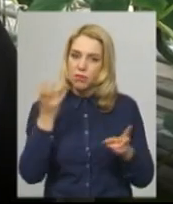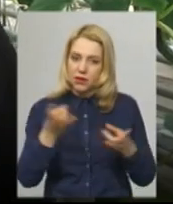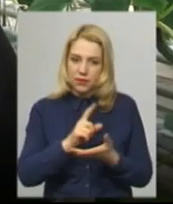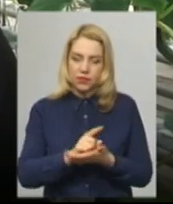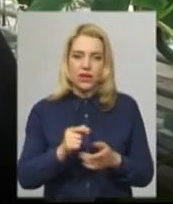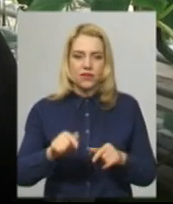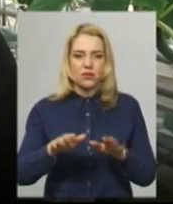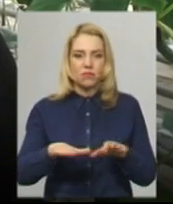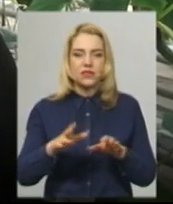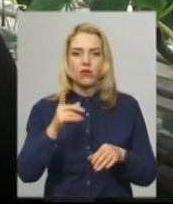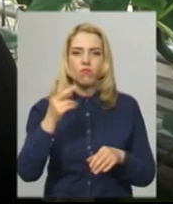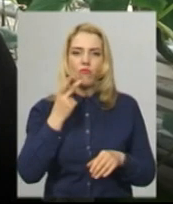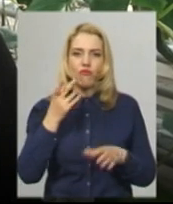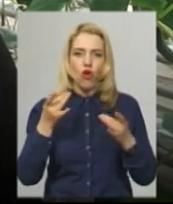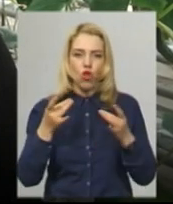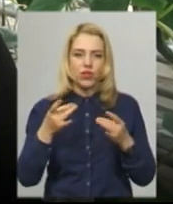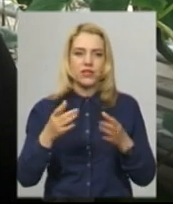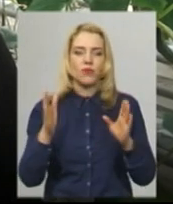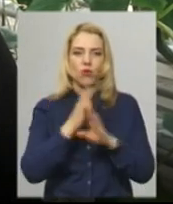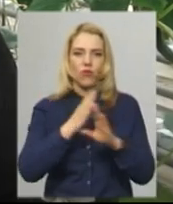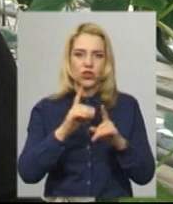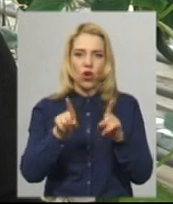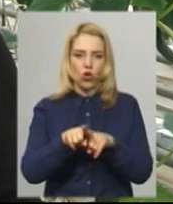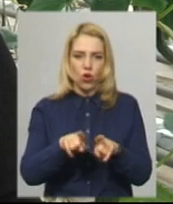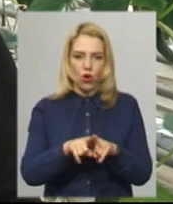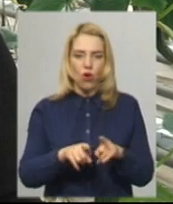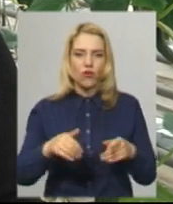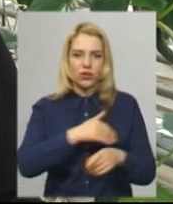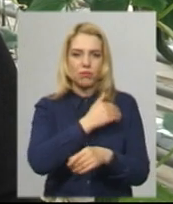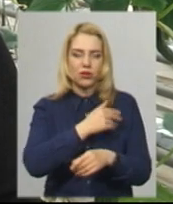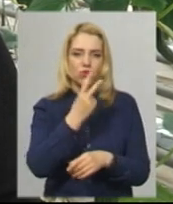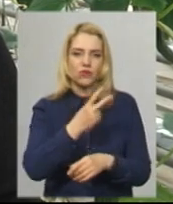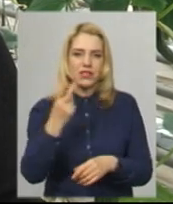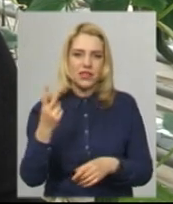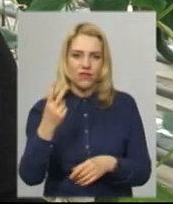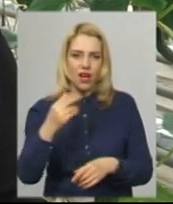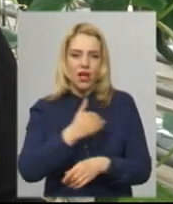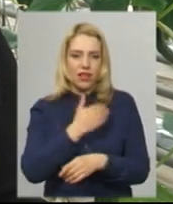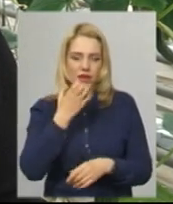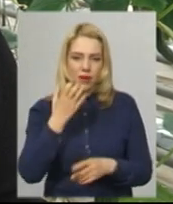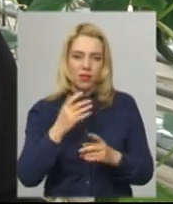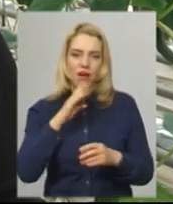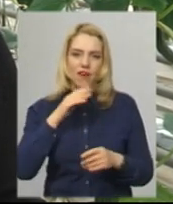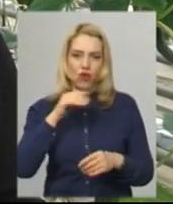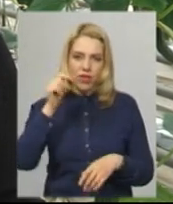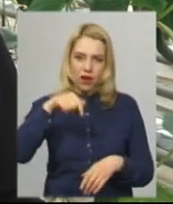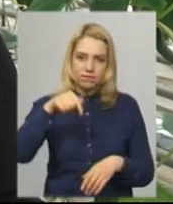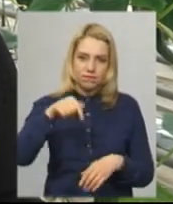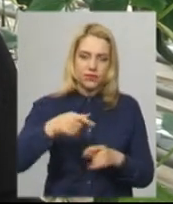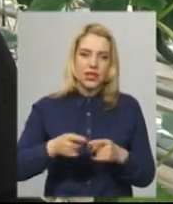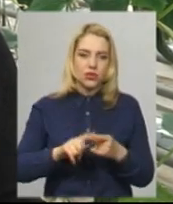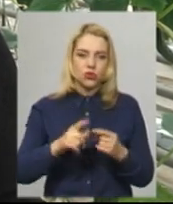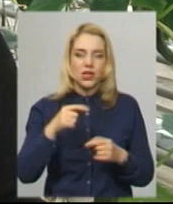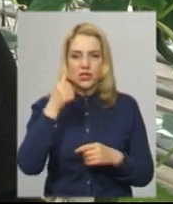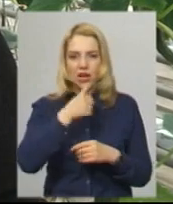постійно підтримують вологість повітря, однакову температуру 22-23 градуси тепла і подачу води до рослин крапельним способом. За рік тут